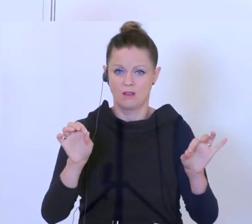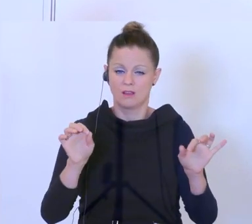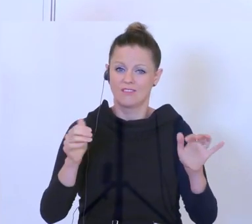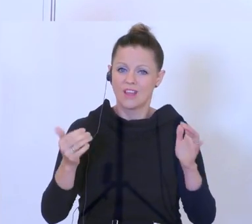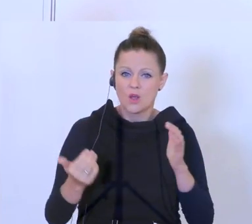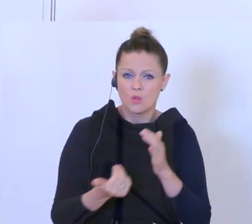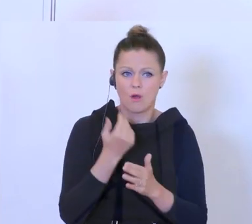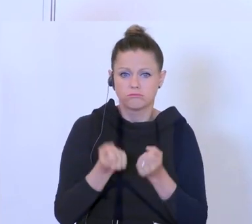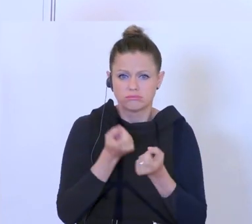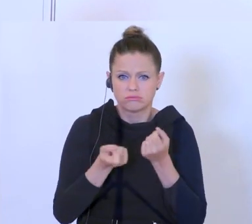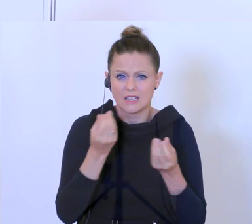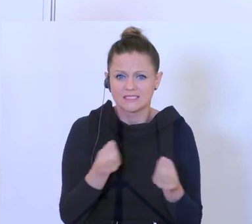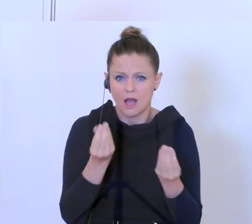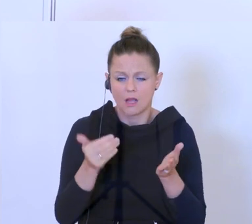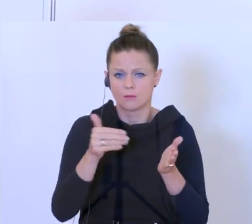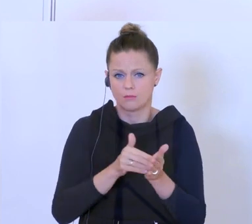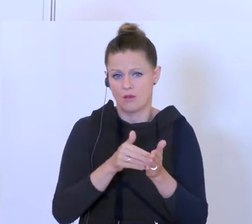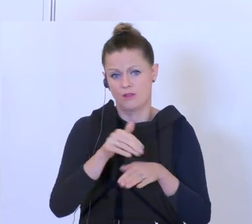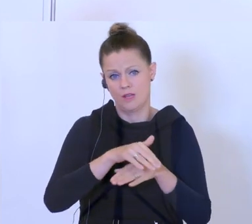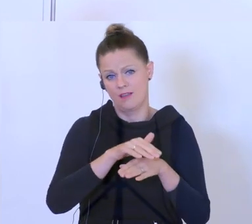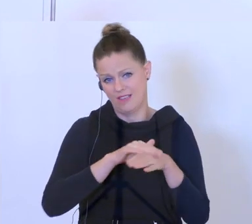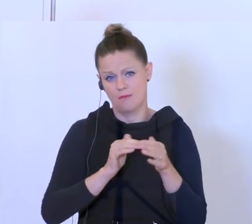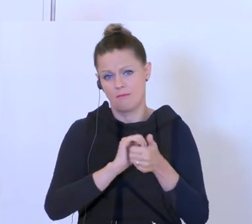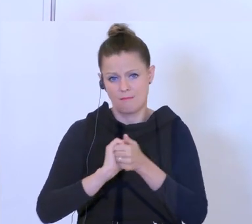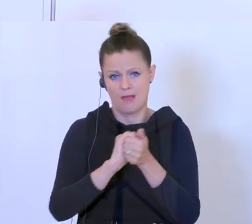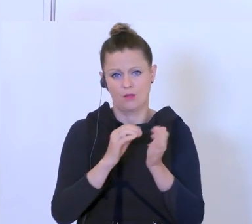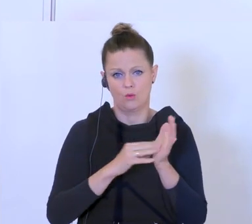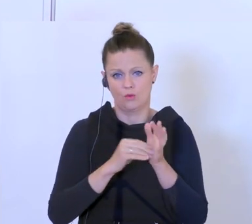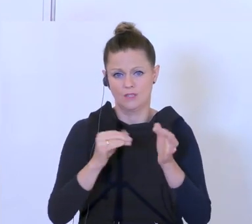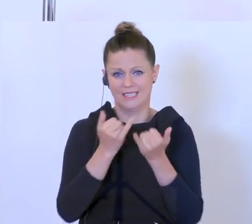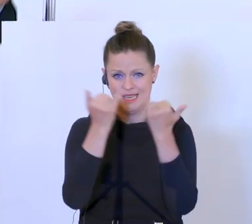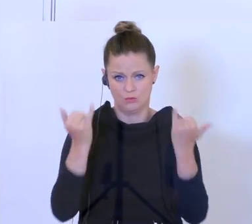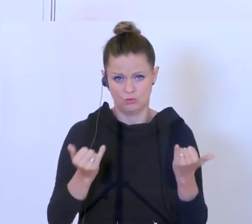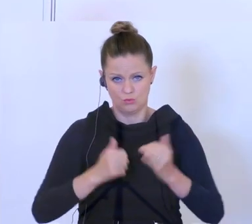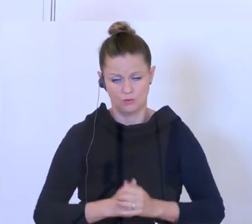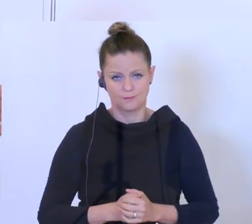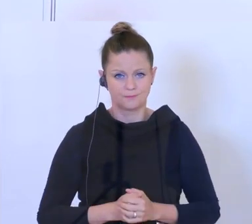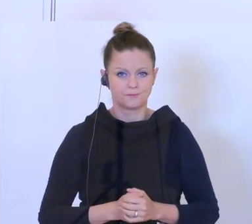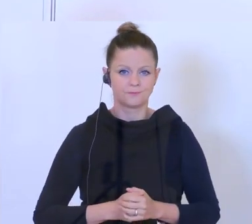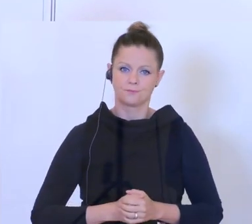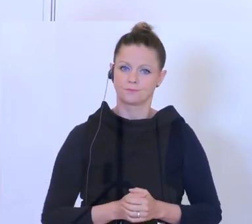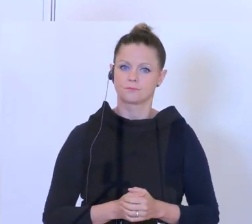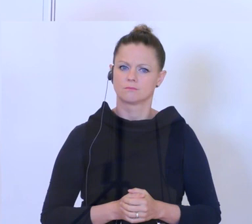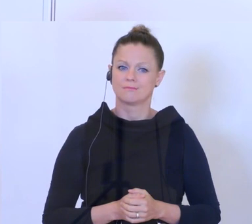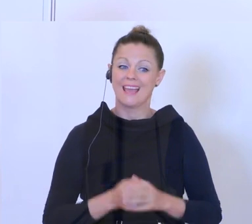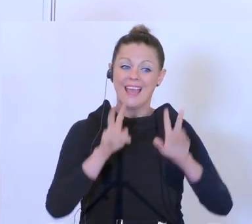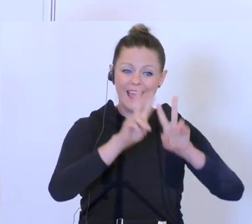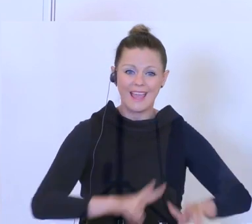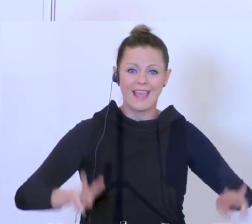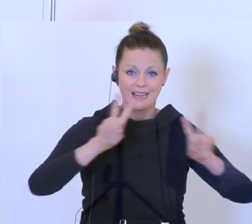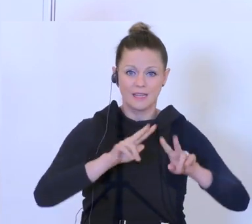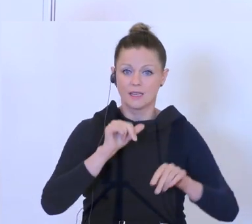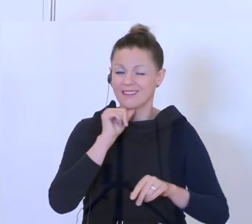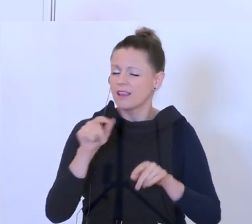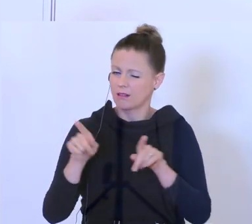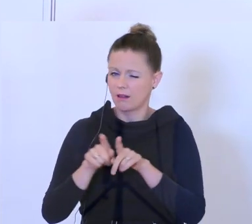Anliegen bei diesen gemeinnützigen Institutionen. Jetzt ist es ähnlich, nicht ganz gleich, sonst hätten wir den gleichen Fonds,